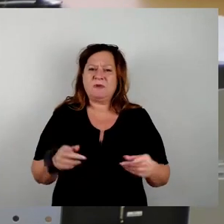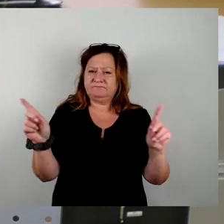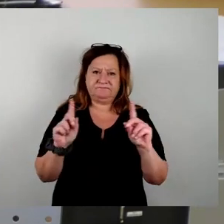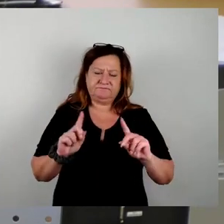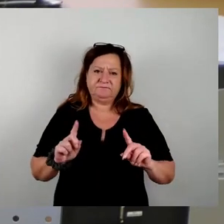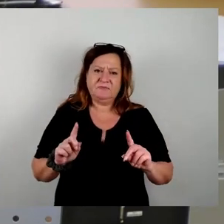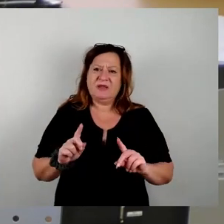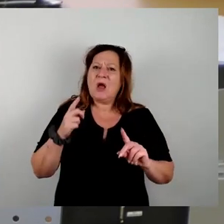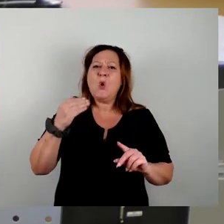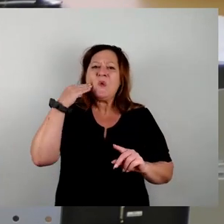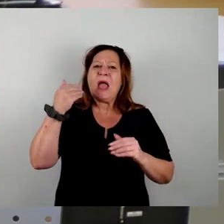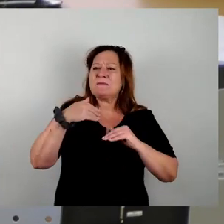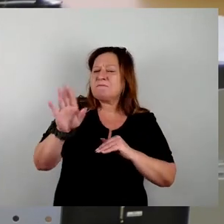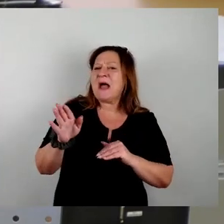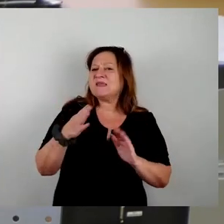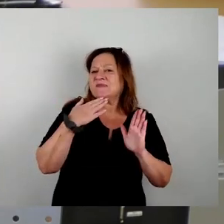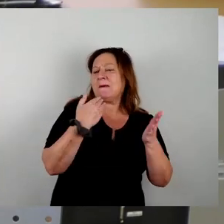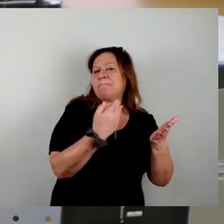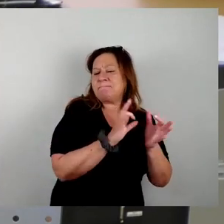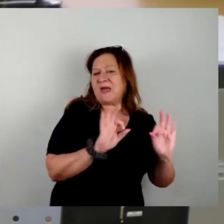bietet, auch am ehesten etwas bekommt.